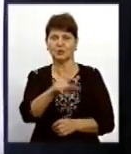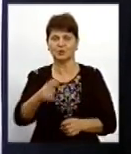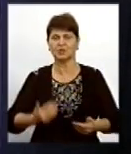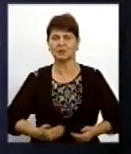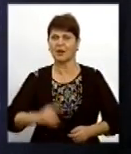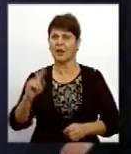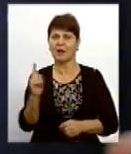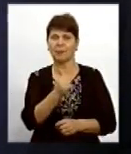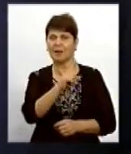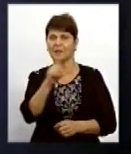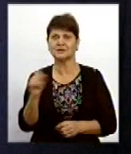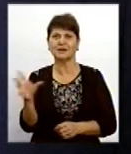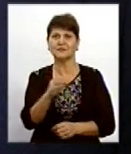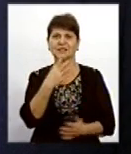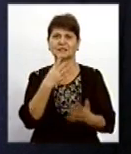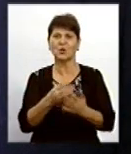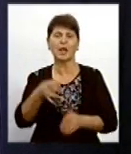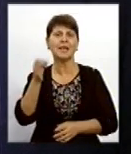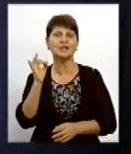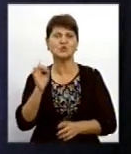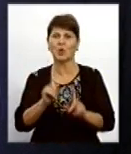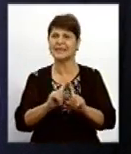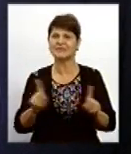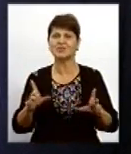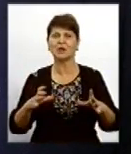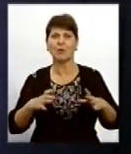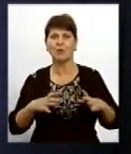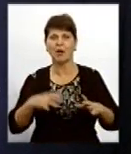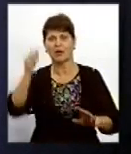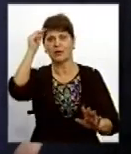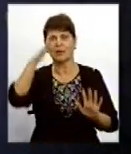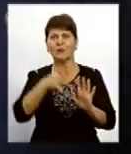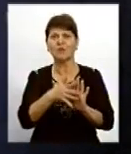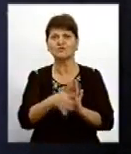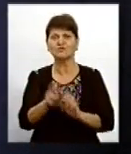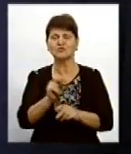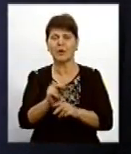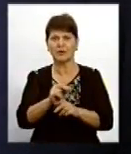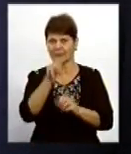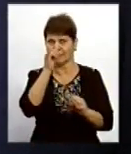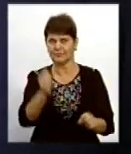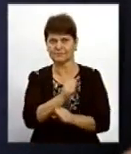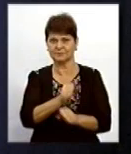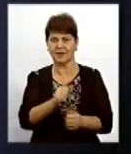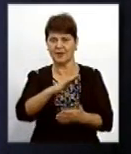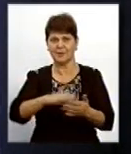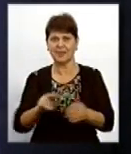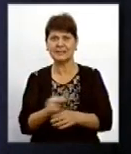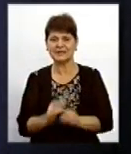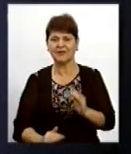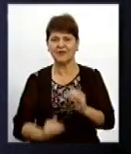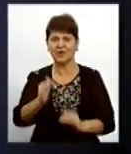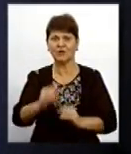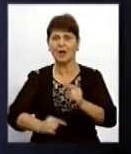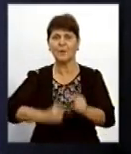переза все своєю історією, яка надзвичайно багата і повчальна, і без неї просто не можна буде виховати підростаючі